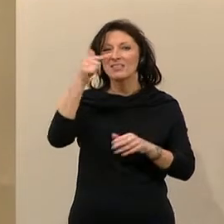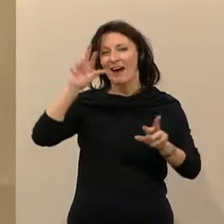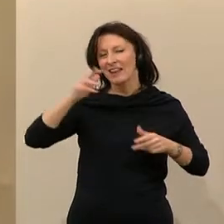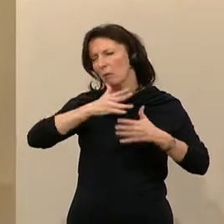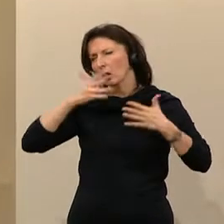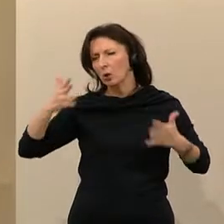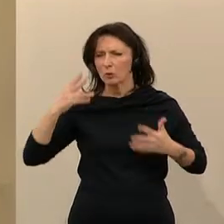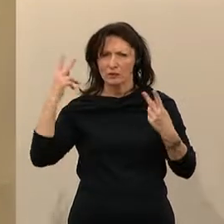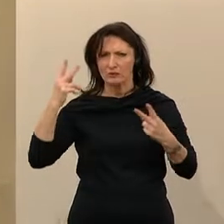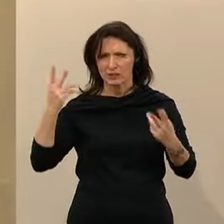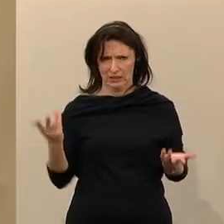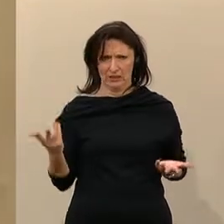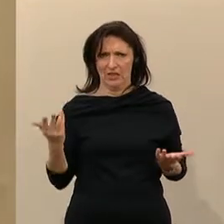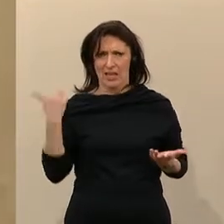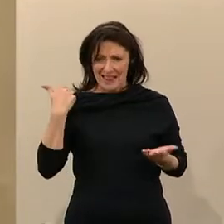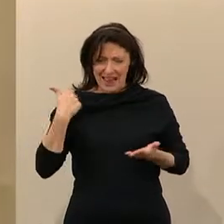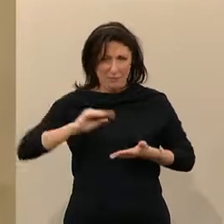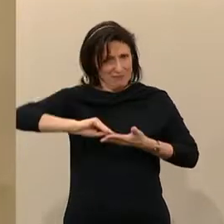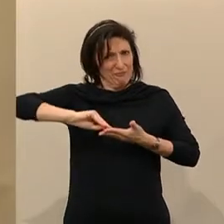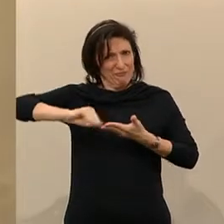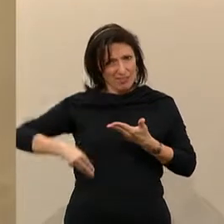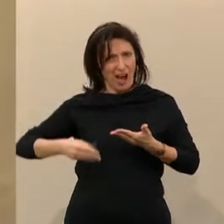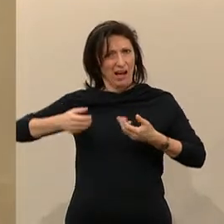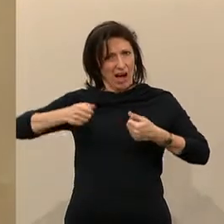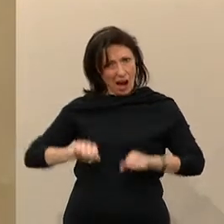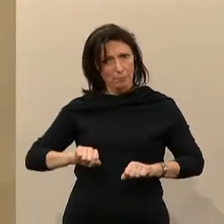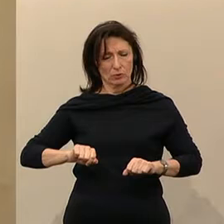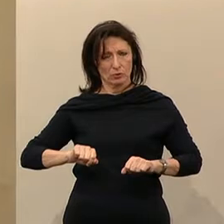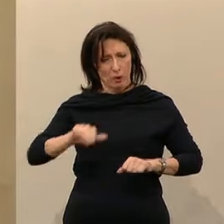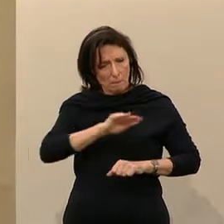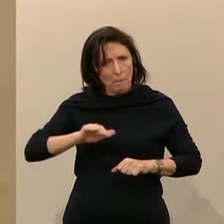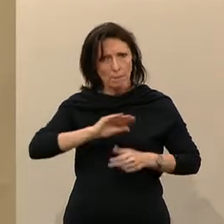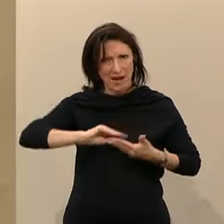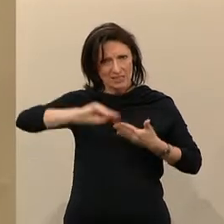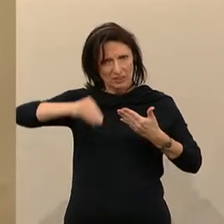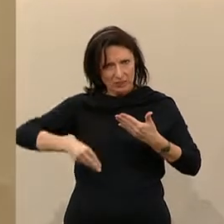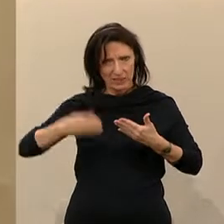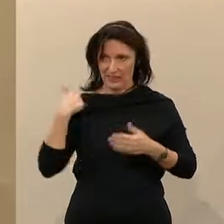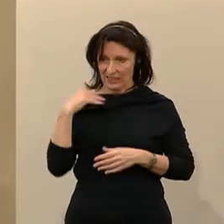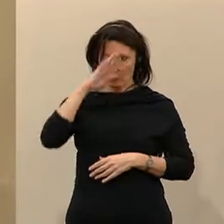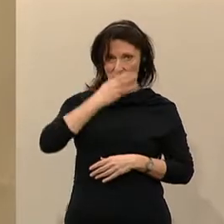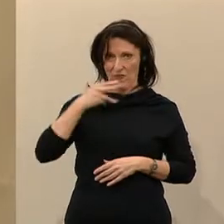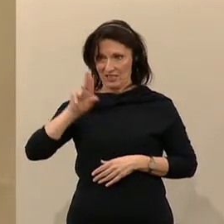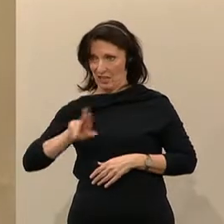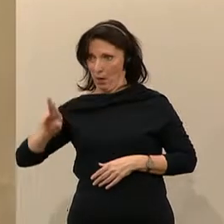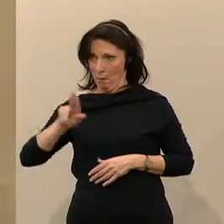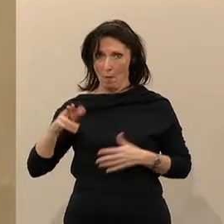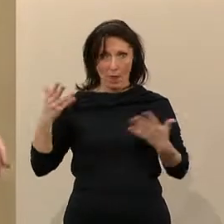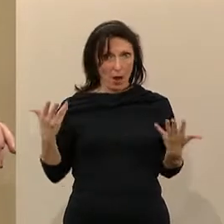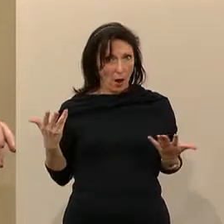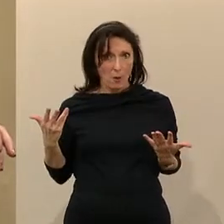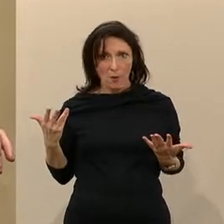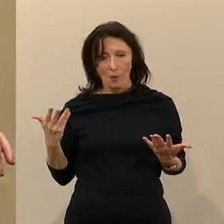die Informationslage bei Vertragsabschluss, das heißt des Grundvertrages und der Schwarz-Blau, überhaupt nicht einer